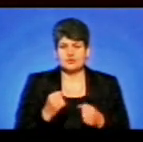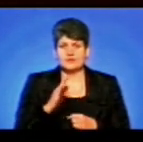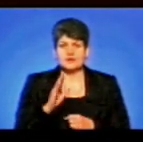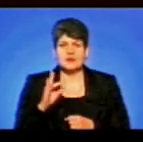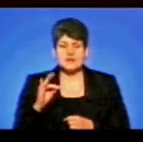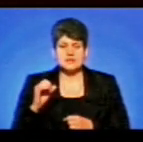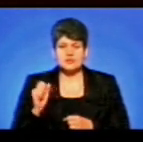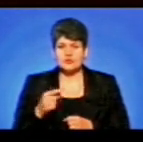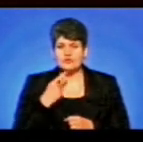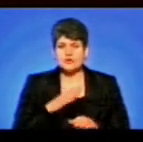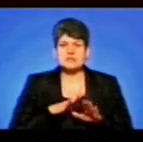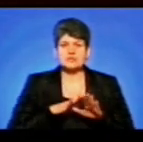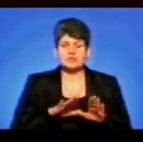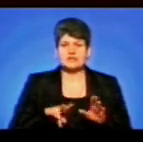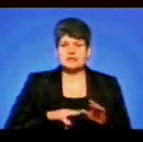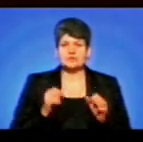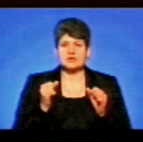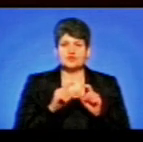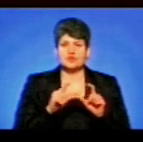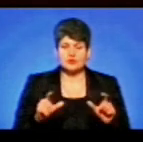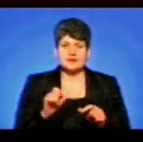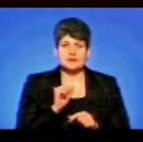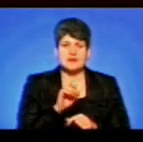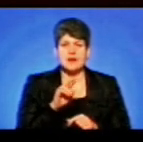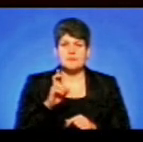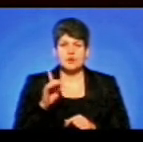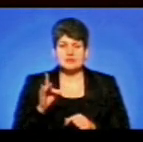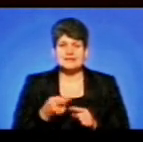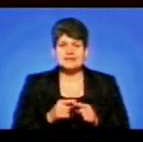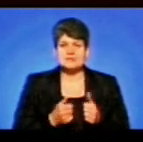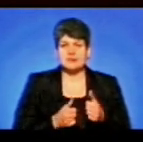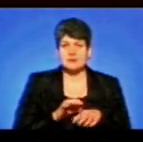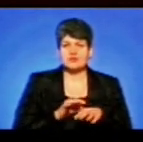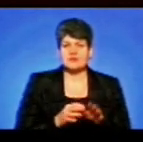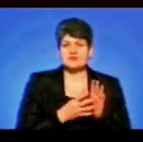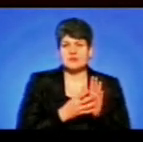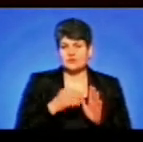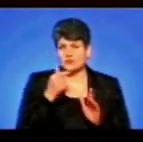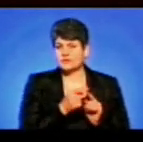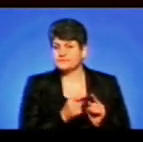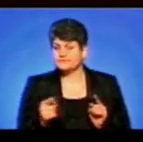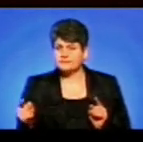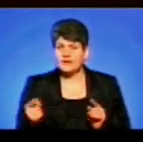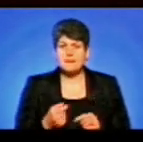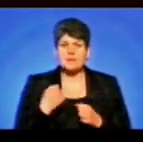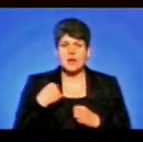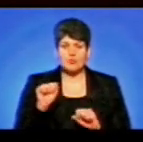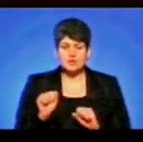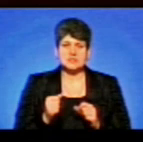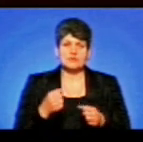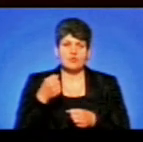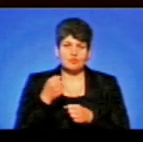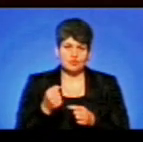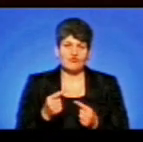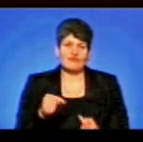повідомив заступник директора спортивної школи Андрій Яблонський, такі змагання проводять 9 рік поспіль. Переможців кубку випускників